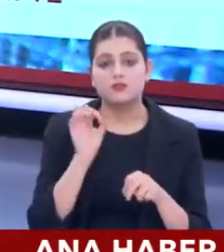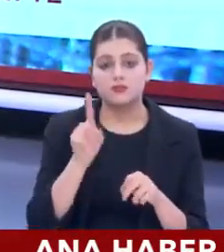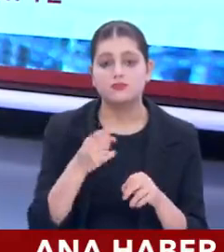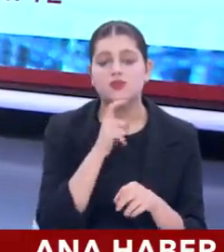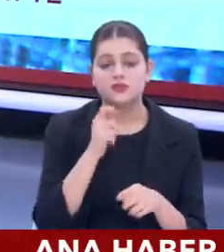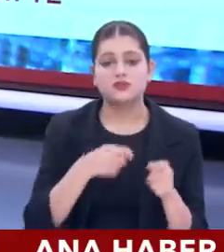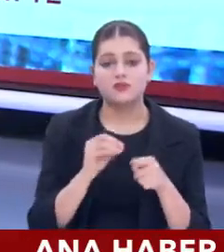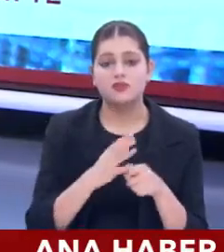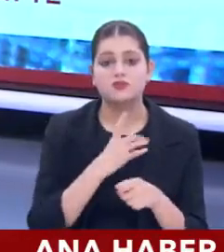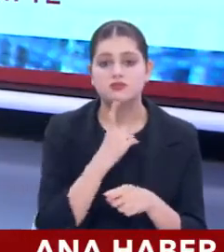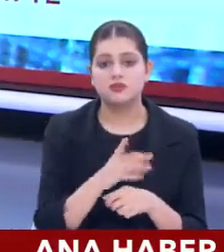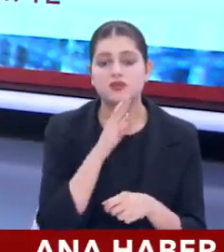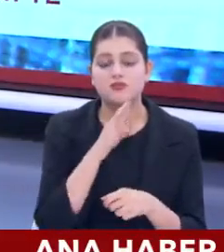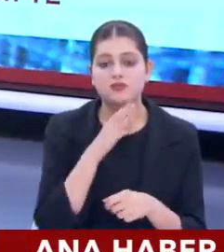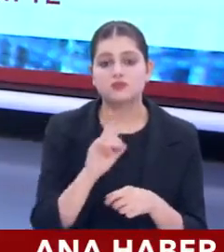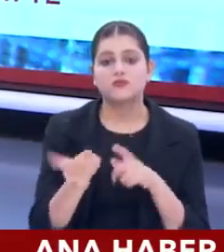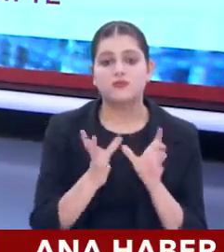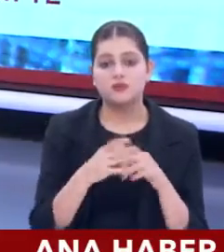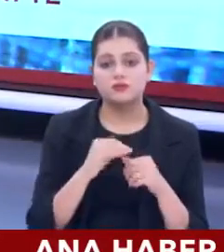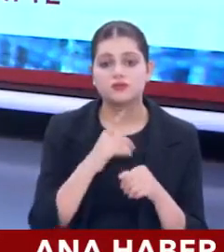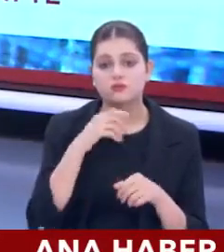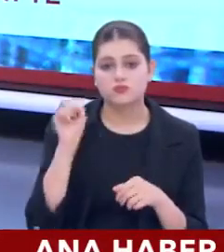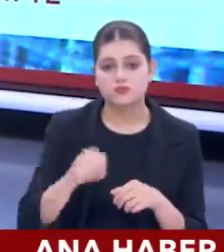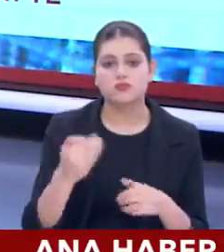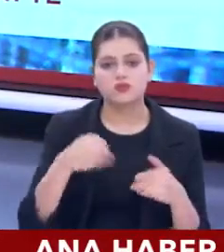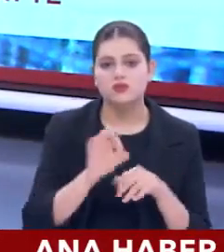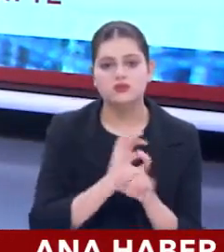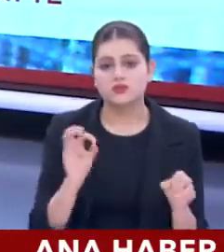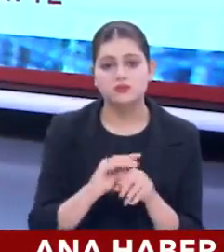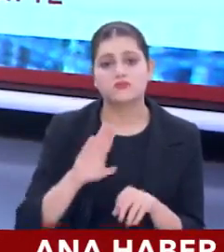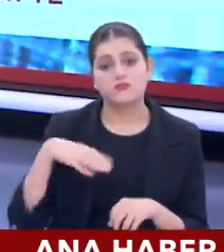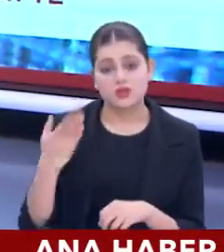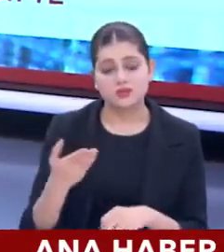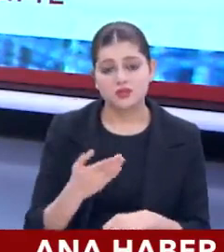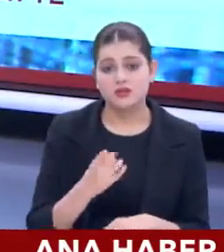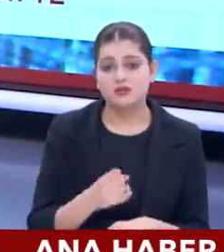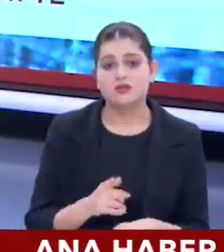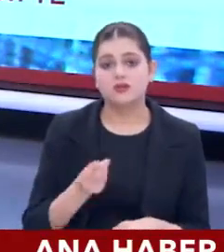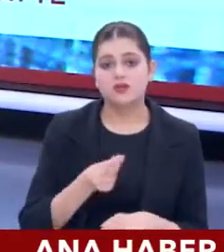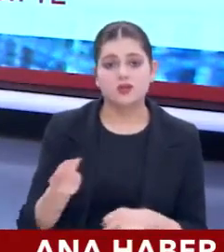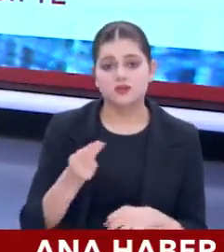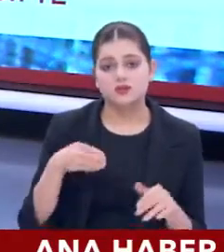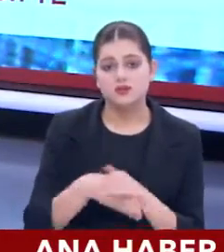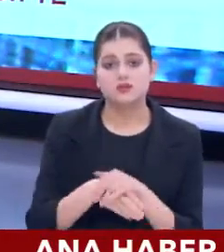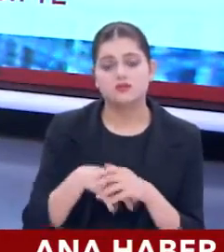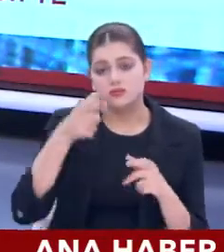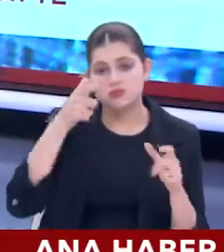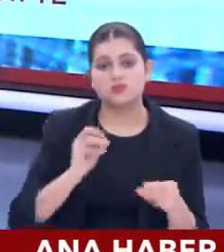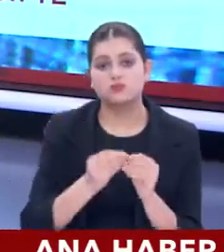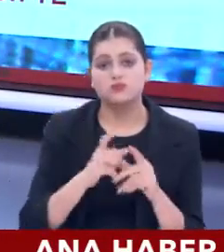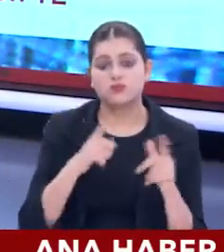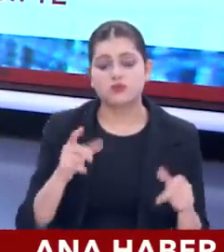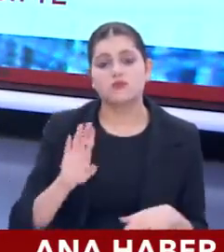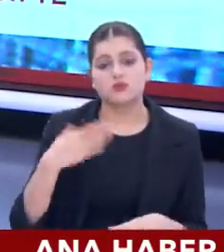yanlış yaparsınız. Yabancıların çoğu işte düşmandır gelmemelidir demek başka bir şey. Kaçak sığınmacılar bu ülkede ciddi bir